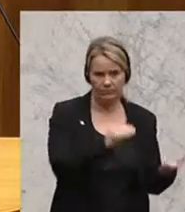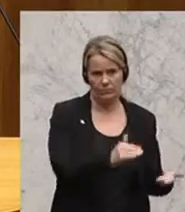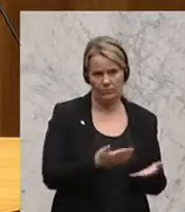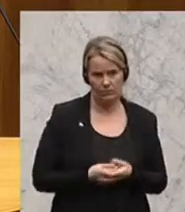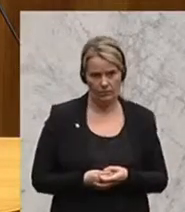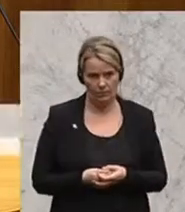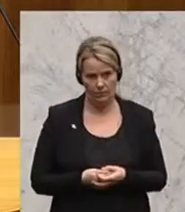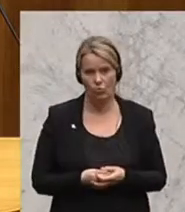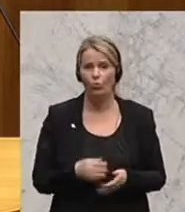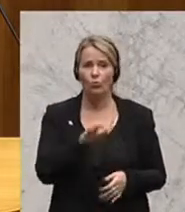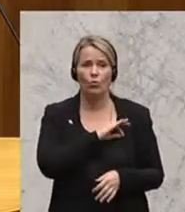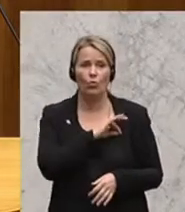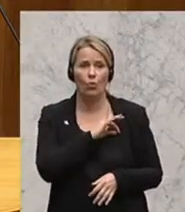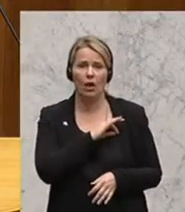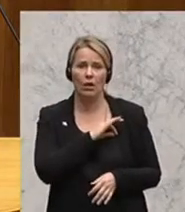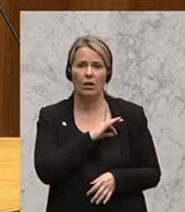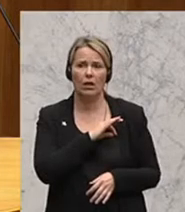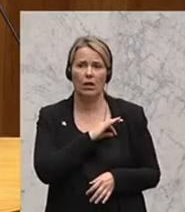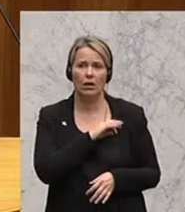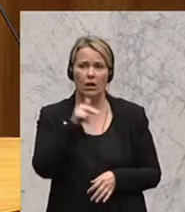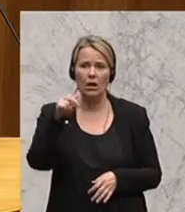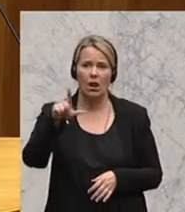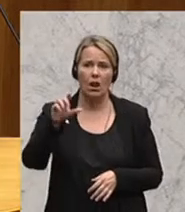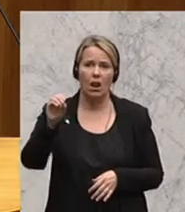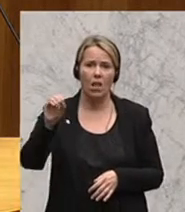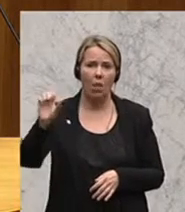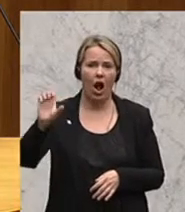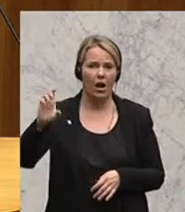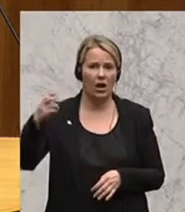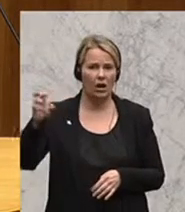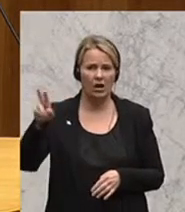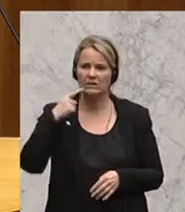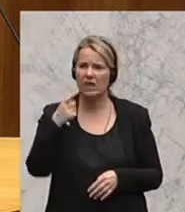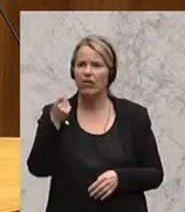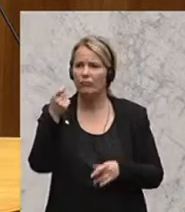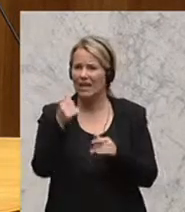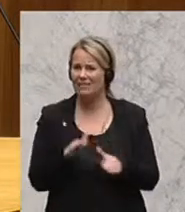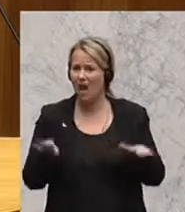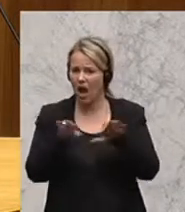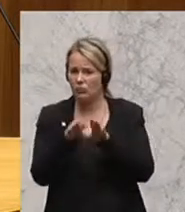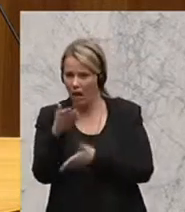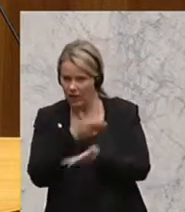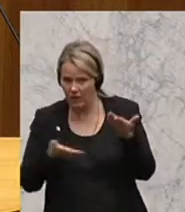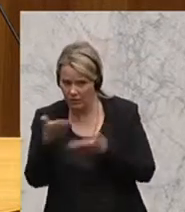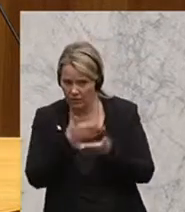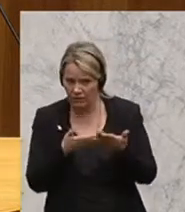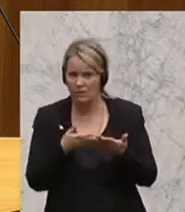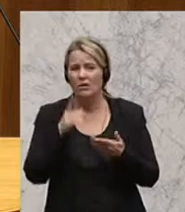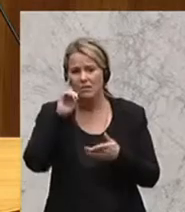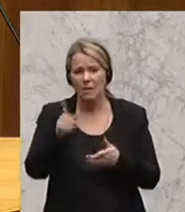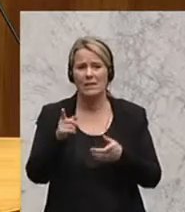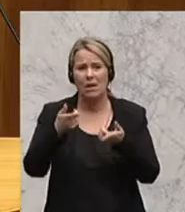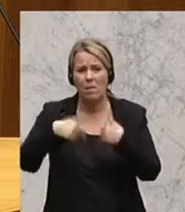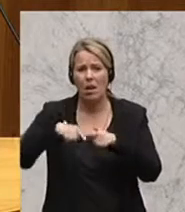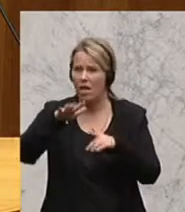Und der Kollege Loack hat es angesprochen, bei den Finanzausgleichen, um hier im ländlichen Raum,